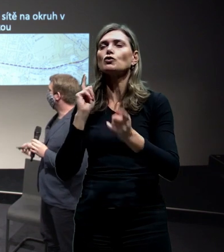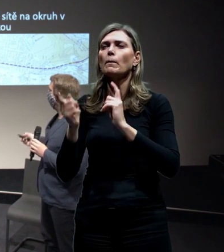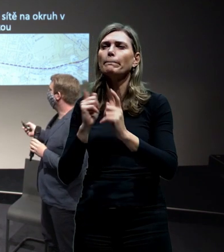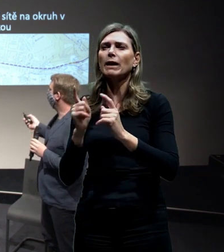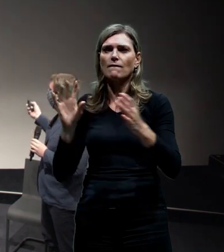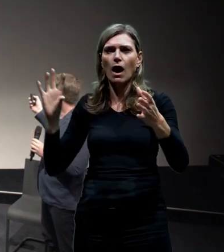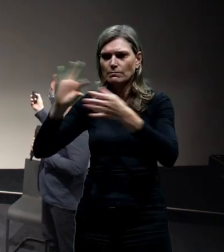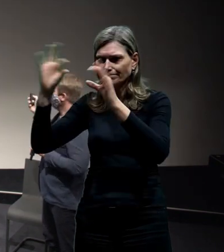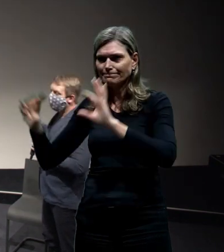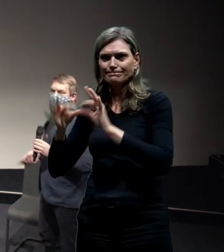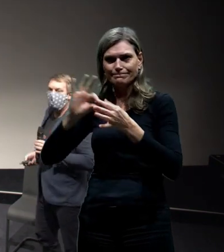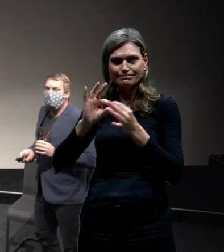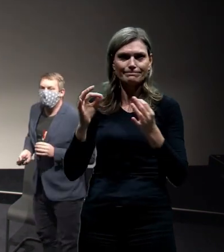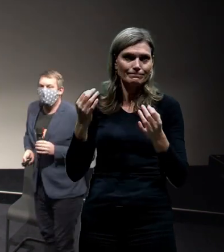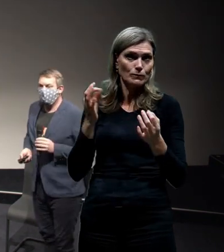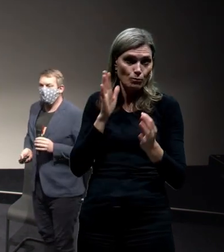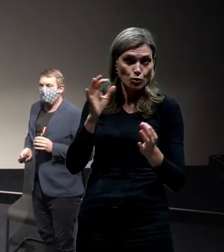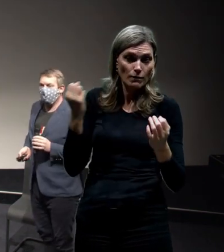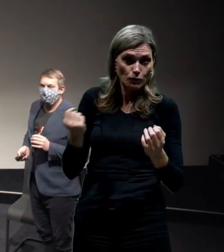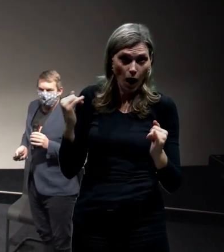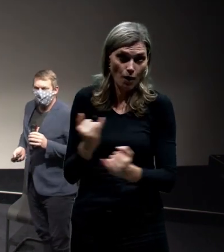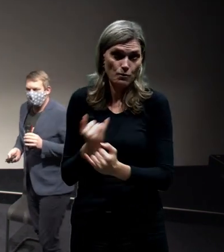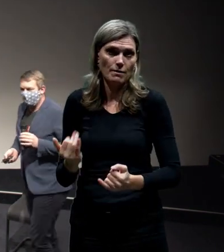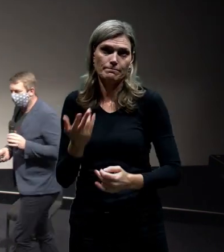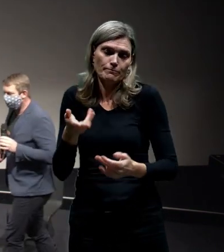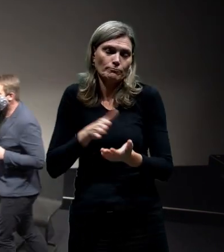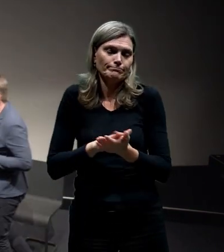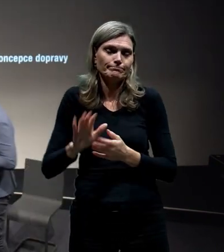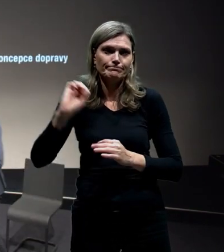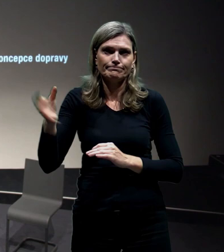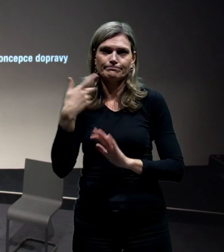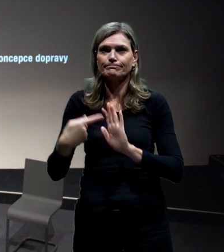vazeb. A tím bych končil. Děkuji.